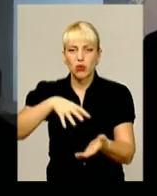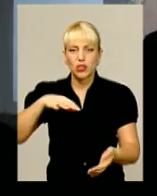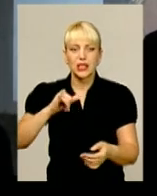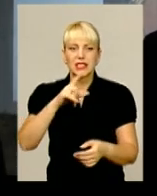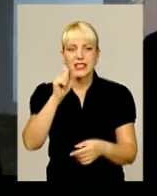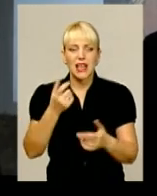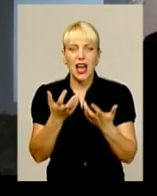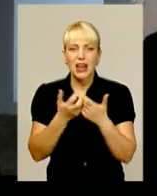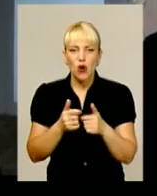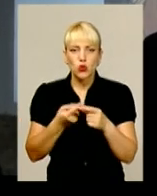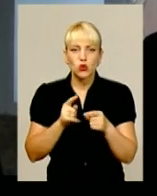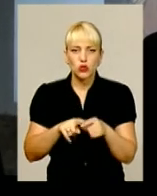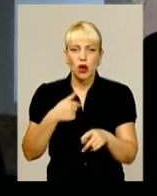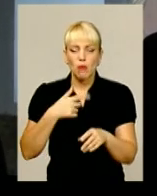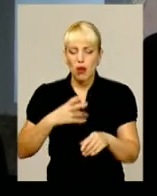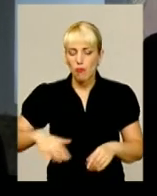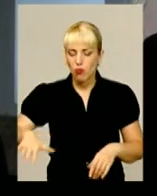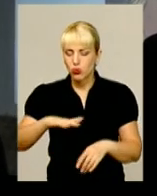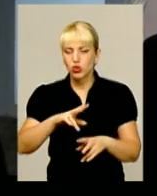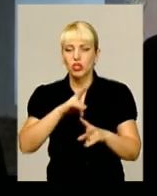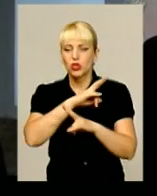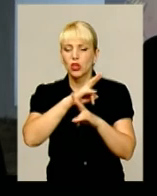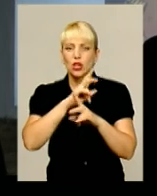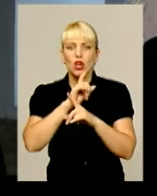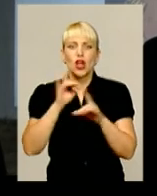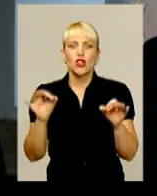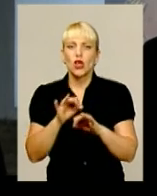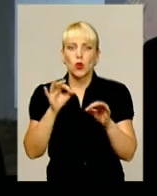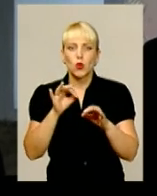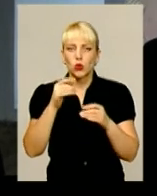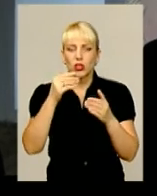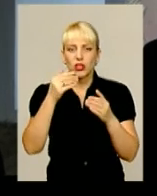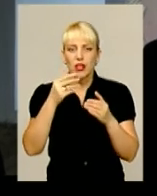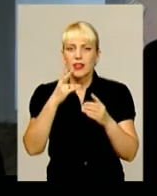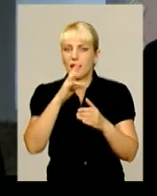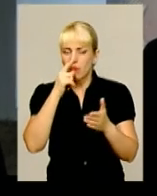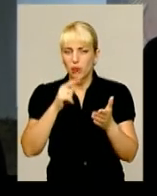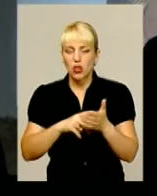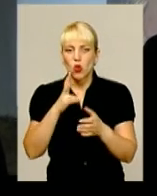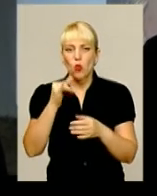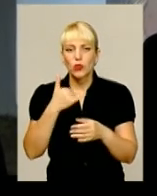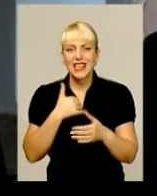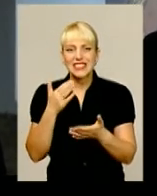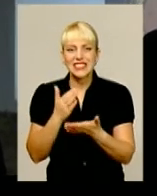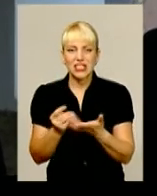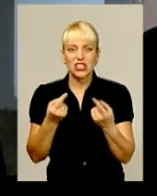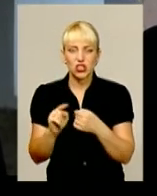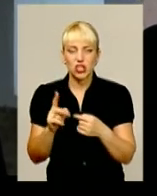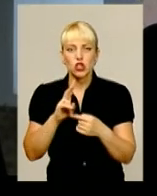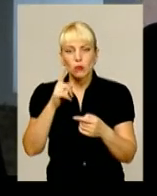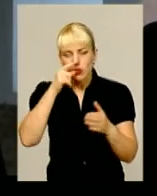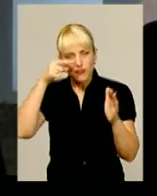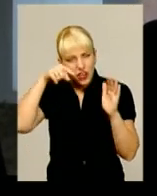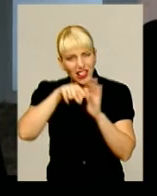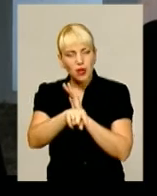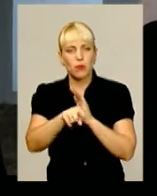площі нікуди не стріляємо. Але у нас є ще один момент. Ми постріляємо по глибині, і по